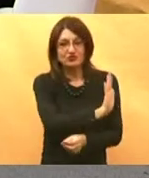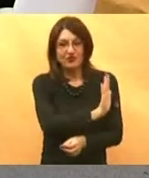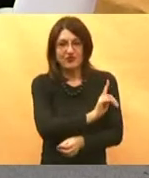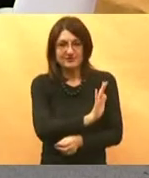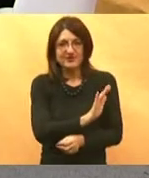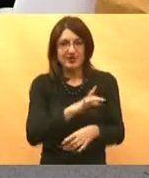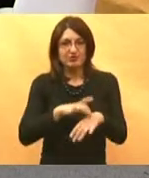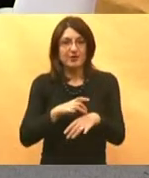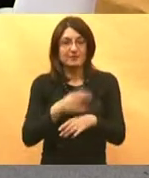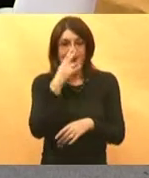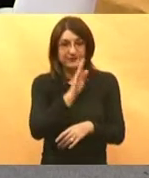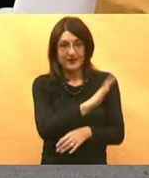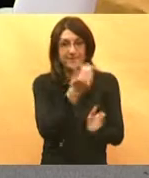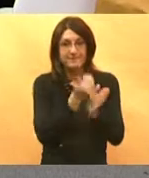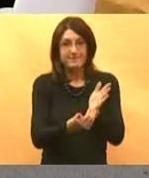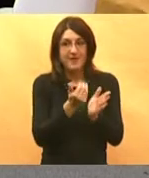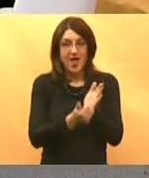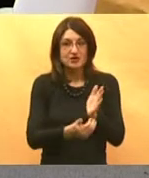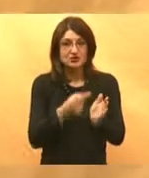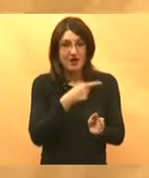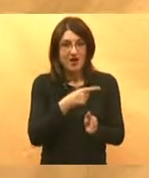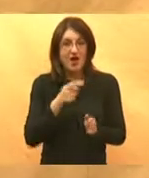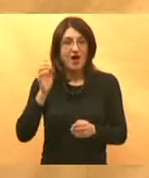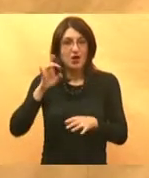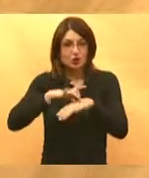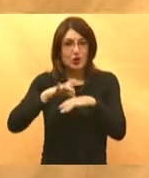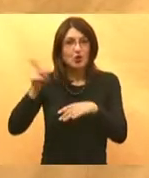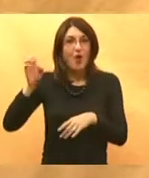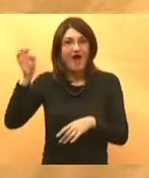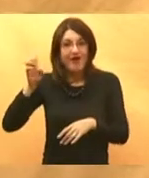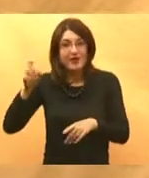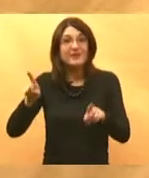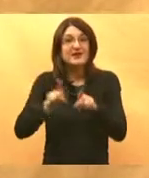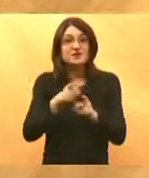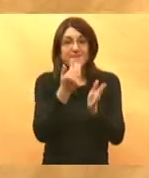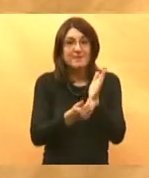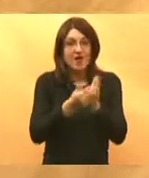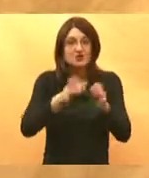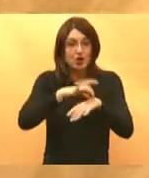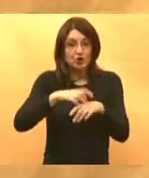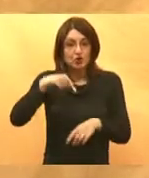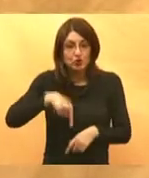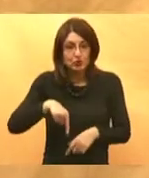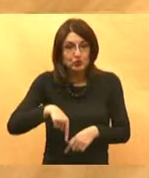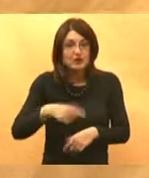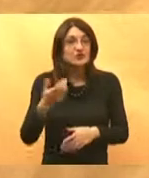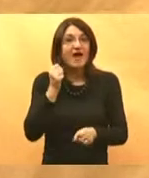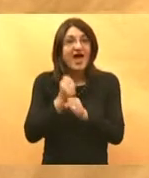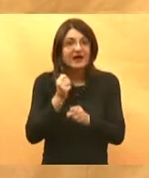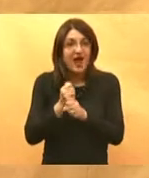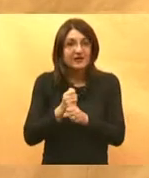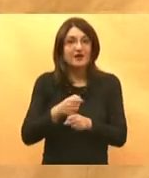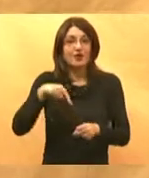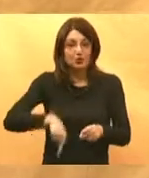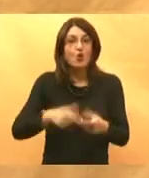pogledamo plaću lječnika koja je u Evropi i koja je kod nas i što radi lječnik obiteljske medicine u Evropi a što